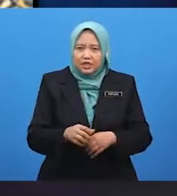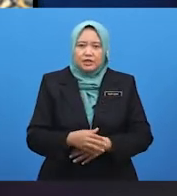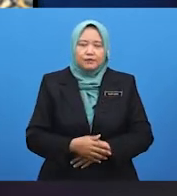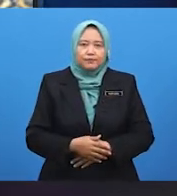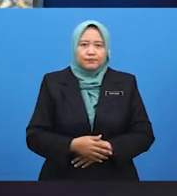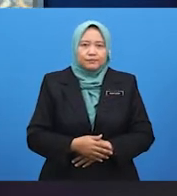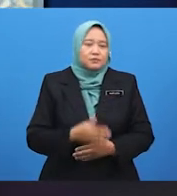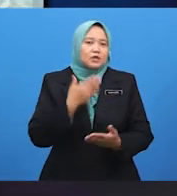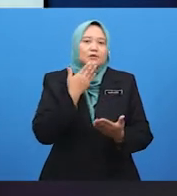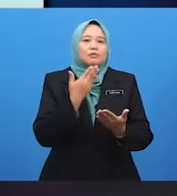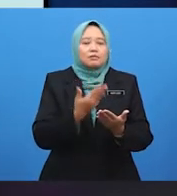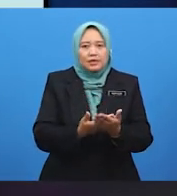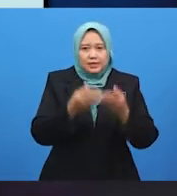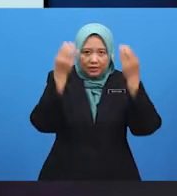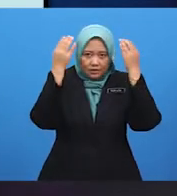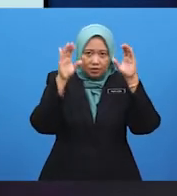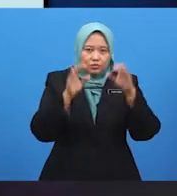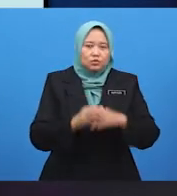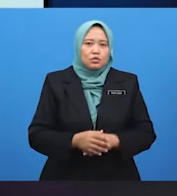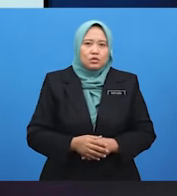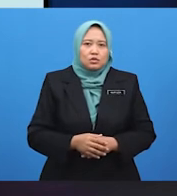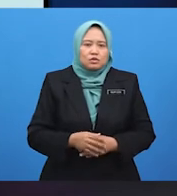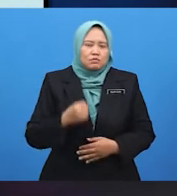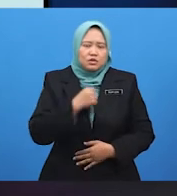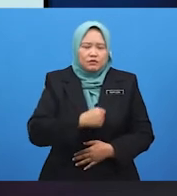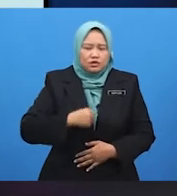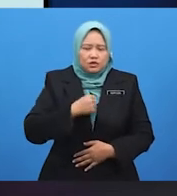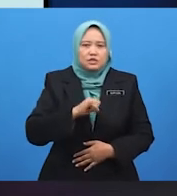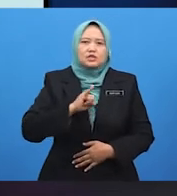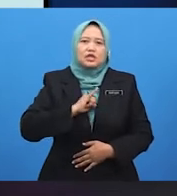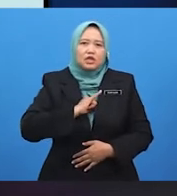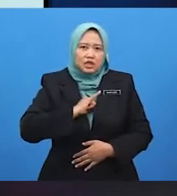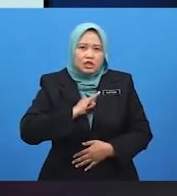Baik, ibu. Zul maafkan saya kerana mengugut kamu.